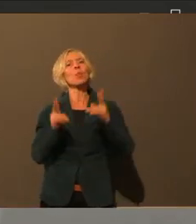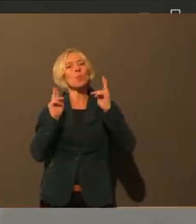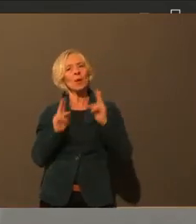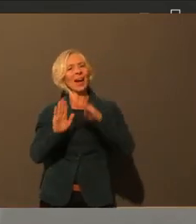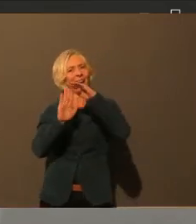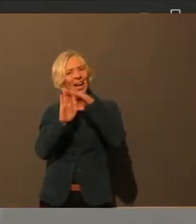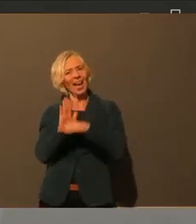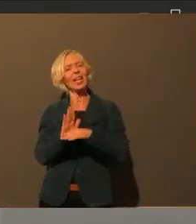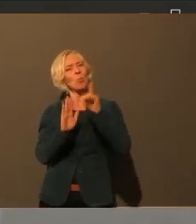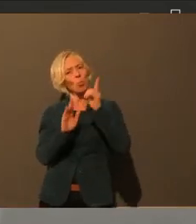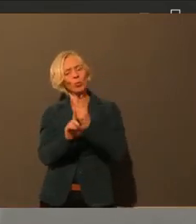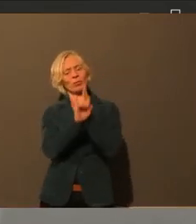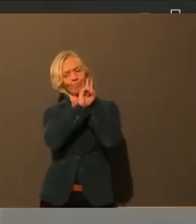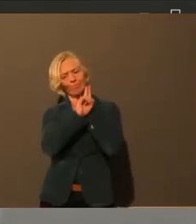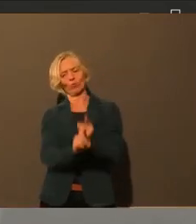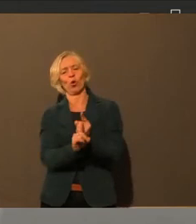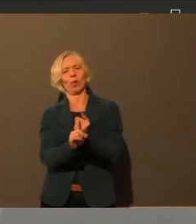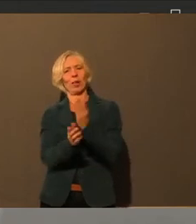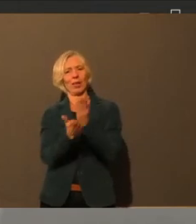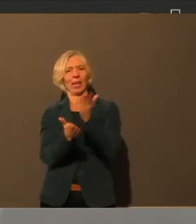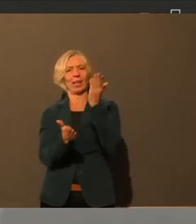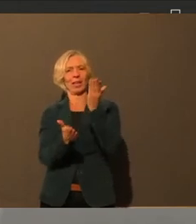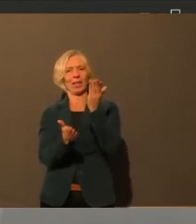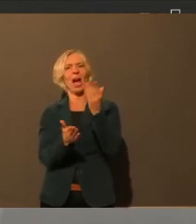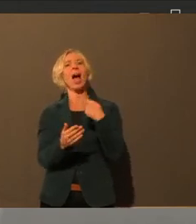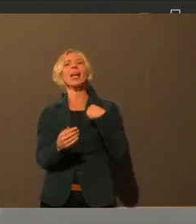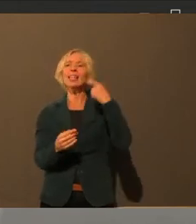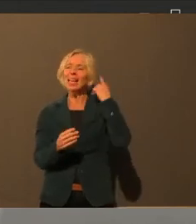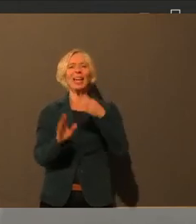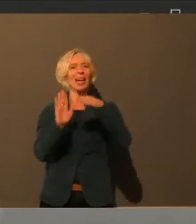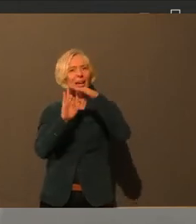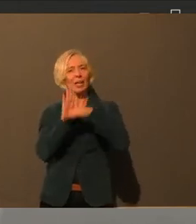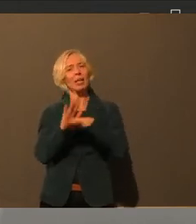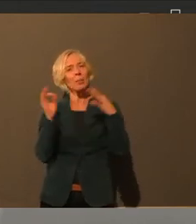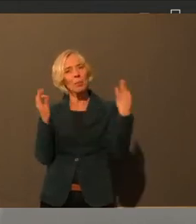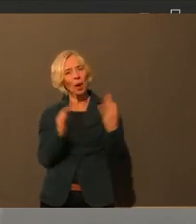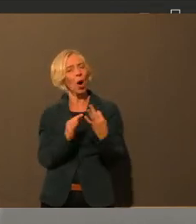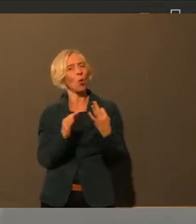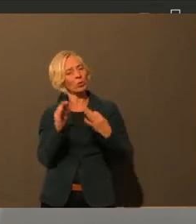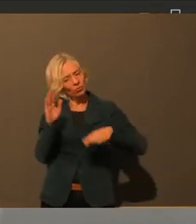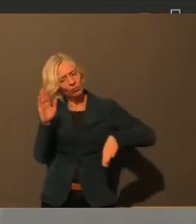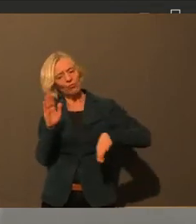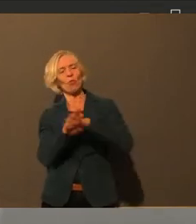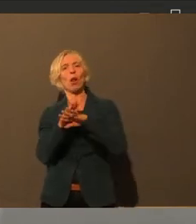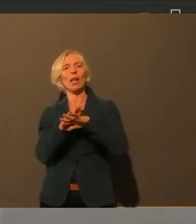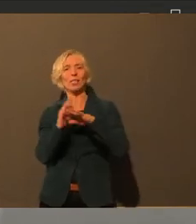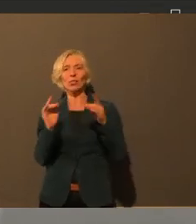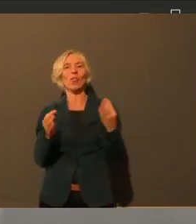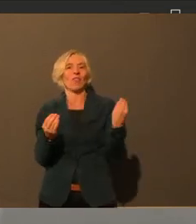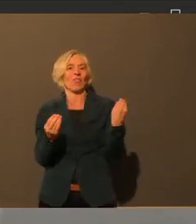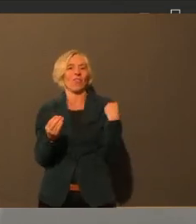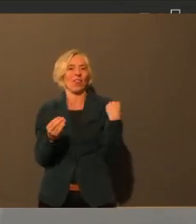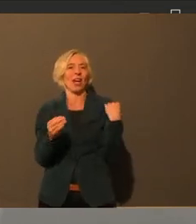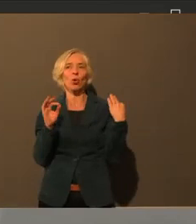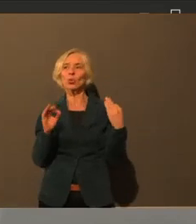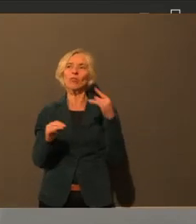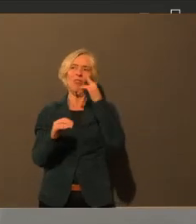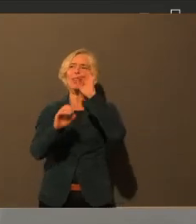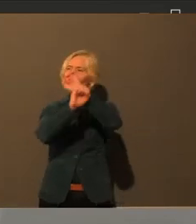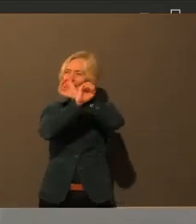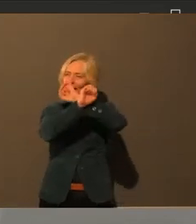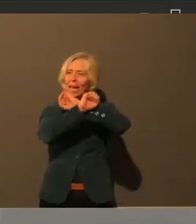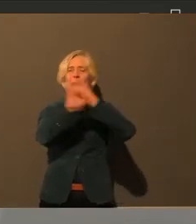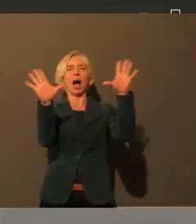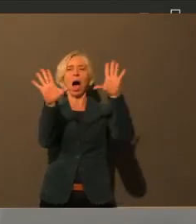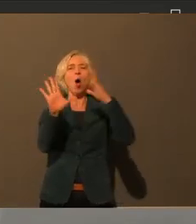Maskenpflicht. Also entweder ganz oder gar nicht. Aber es ist einfach einfacher, sich für die Leute auch daran zu halten, wenn man weiß,